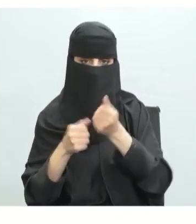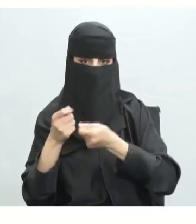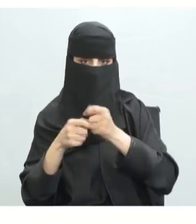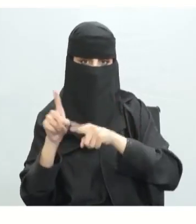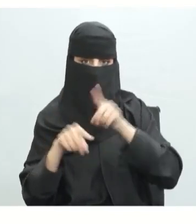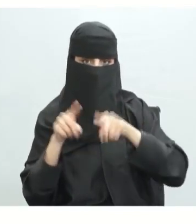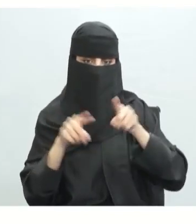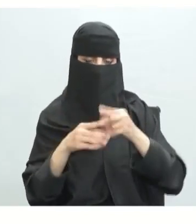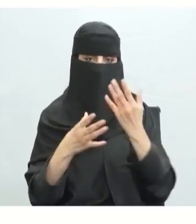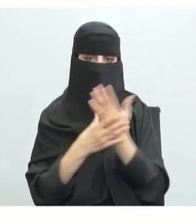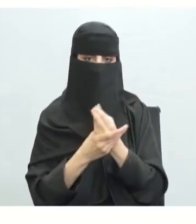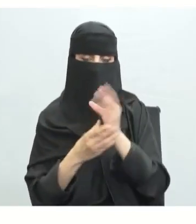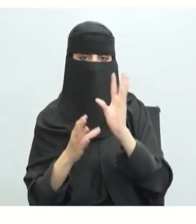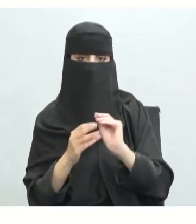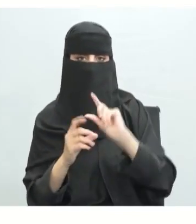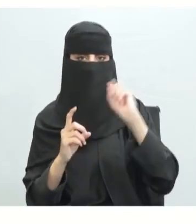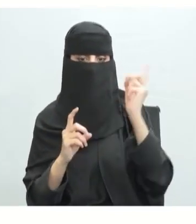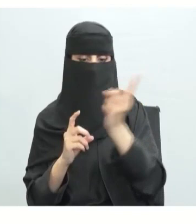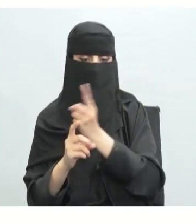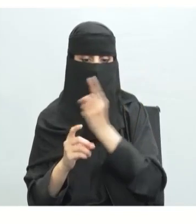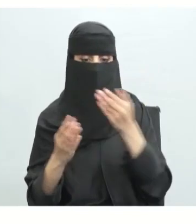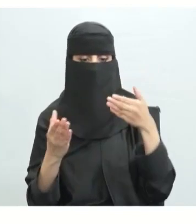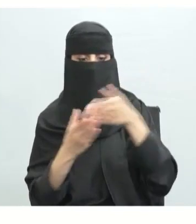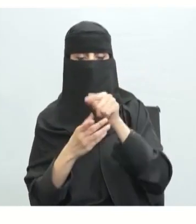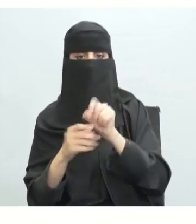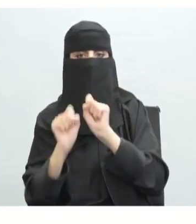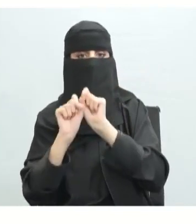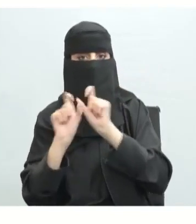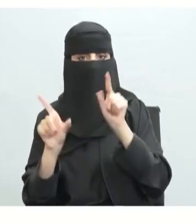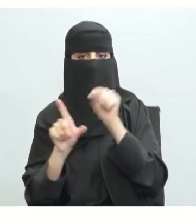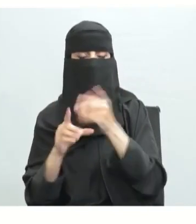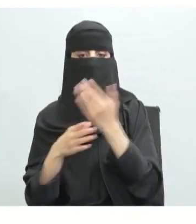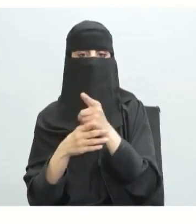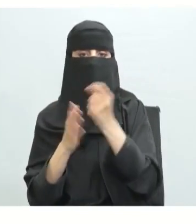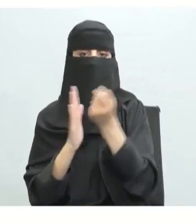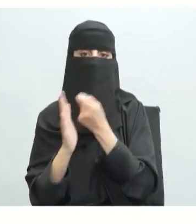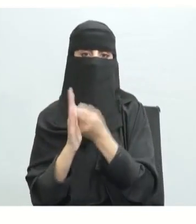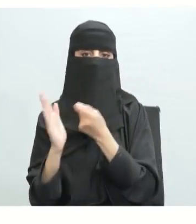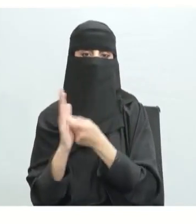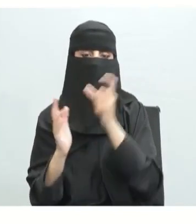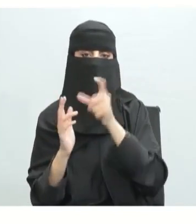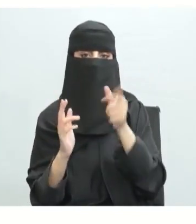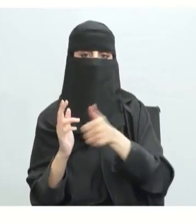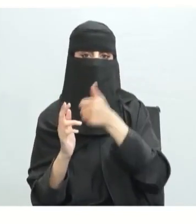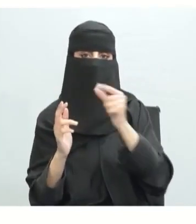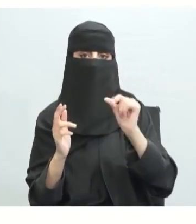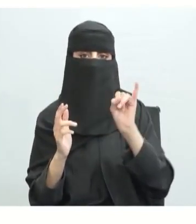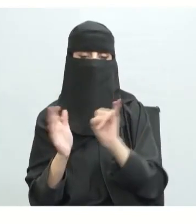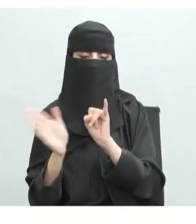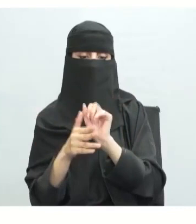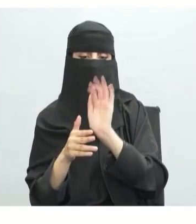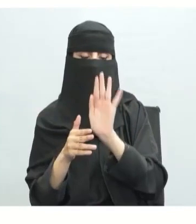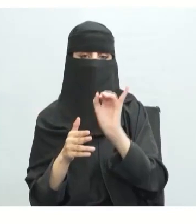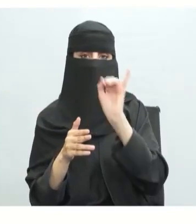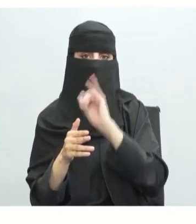وتدخل الدولة في النشاط الاقتصادي وهذا هو أيضا ما رمى إليه آدم سميث في عرضه للنظرية الاقتصادية